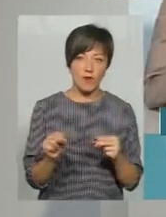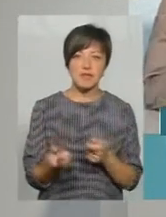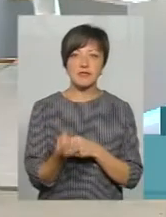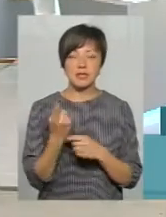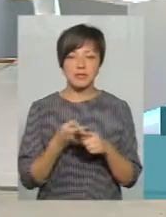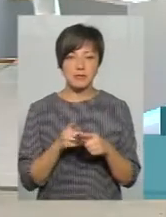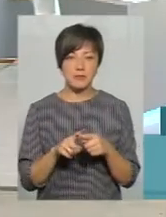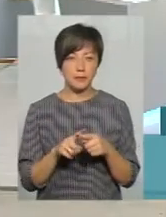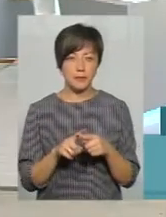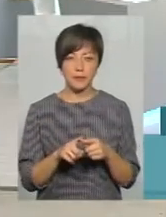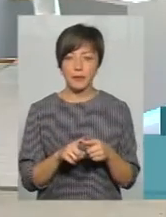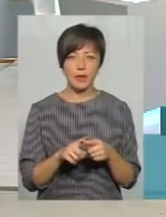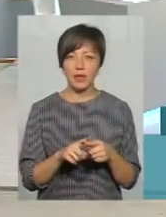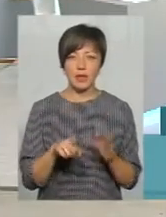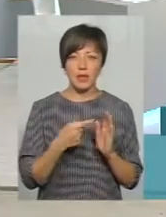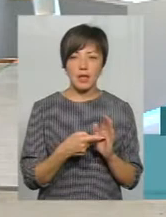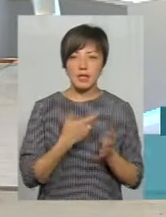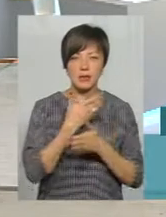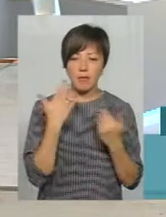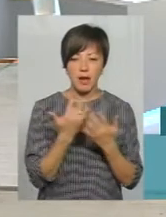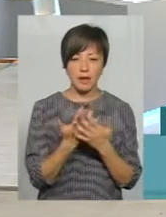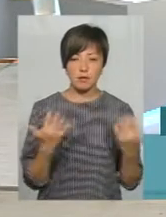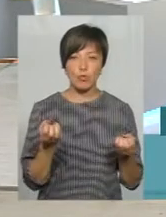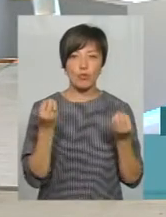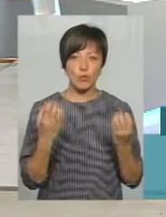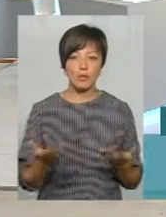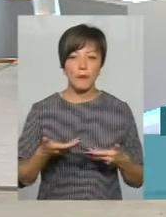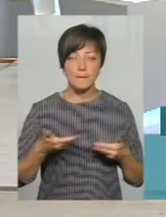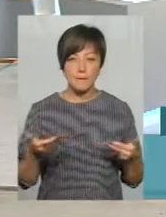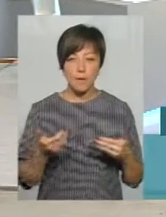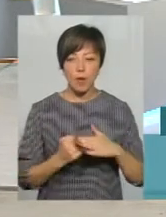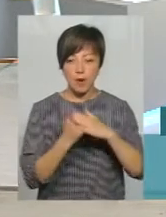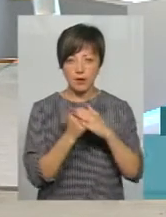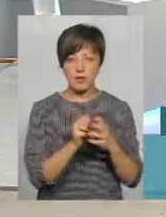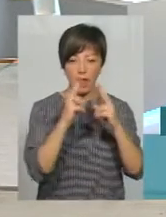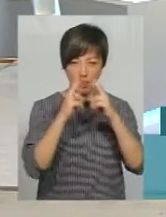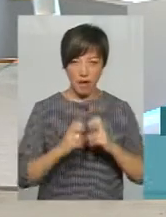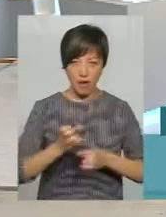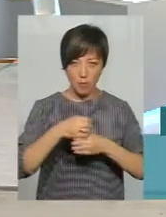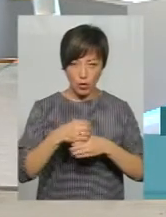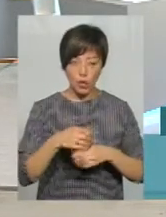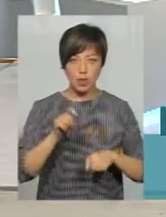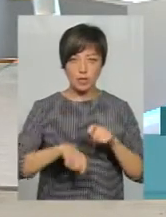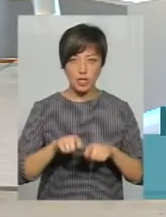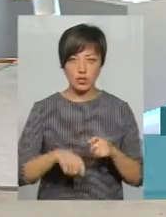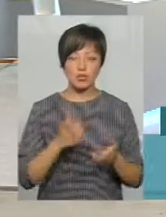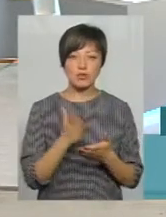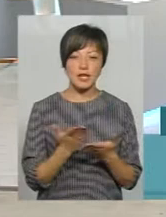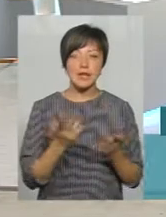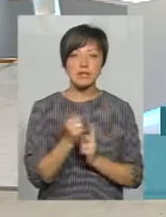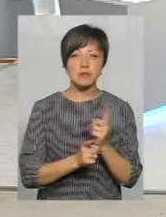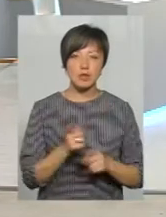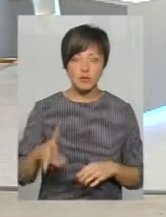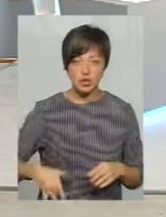загалом цього часу? Немає ніякого такого різновиду, просто ми опираємось на аналіз лабораторного обстеження, які вже є зміни в